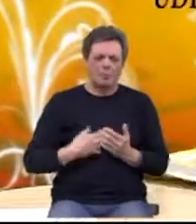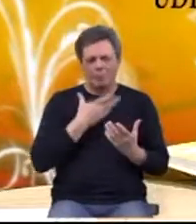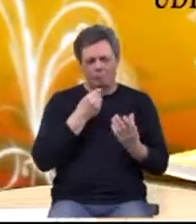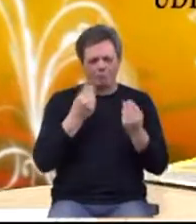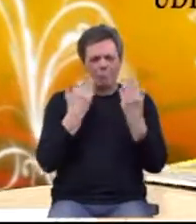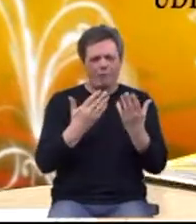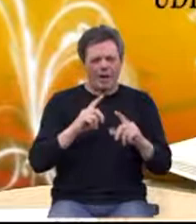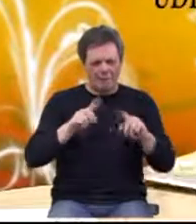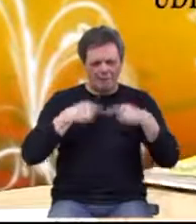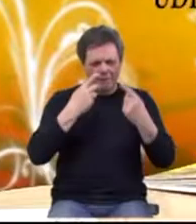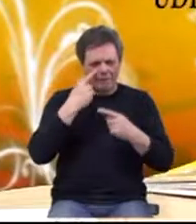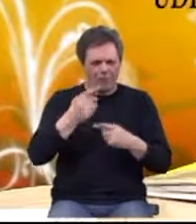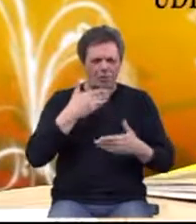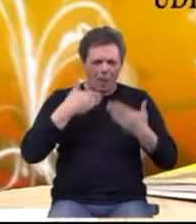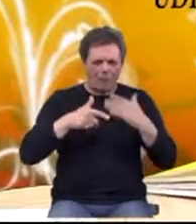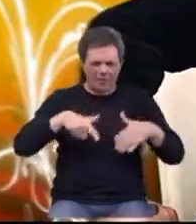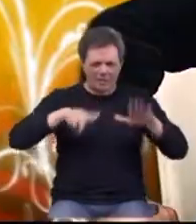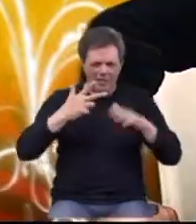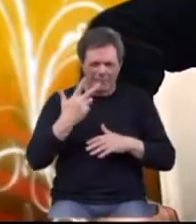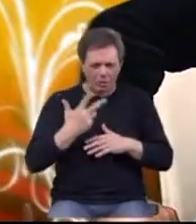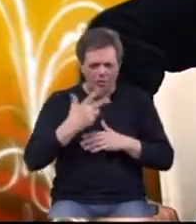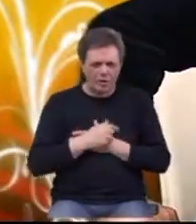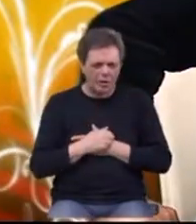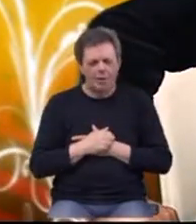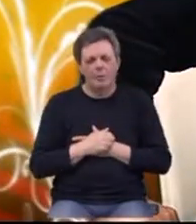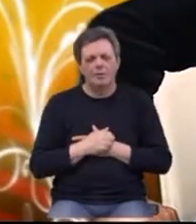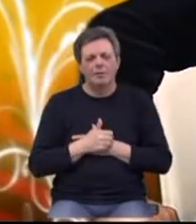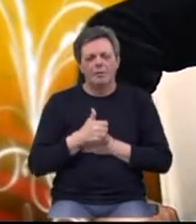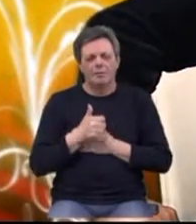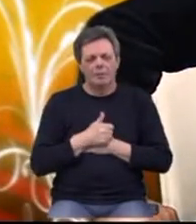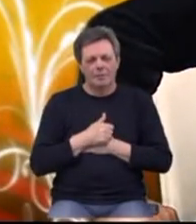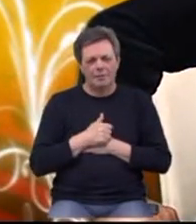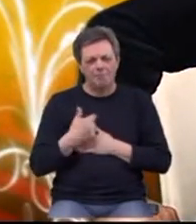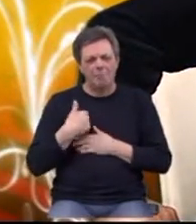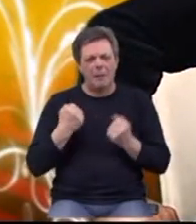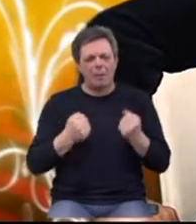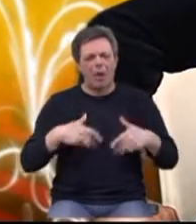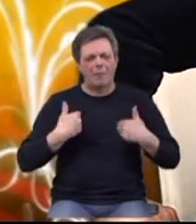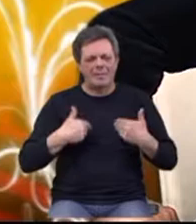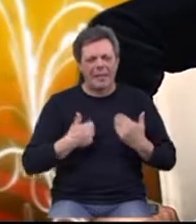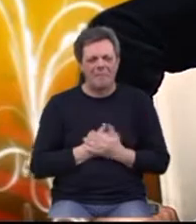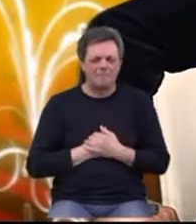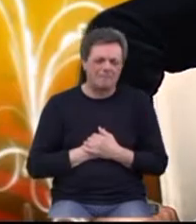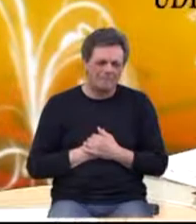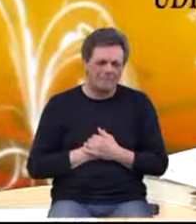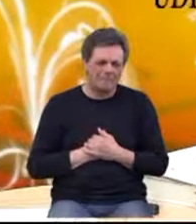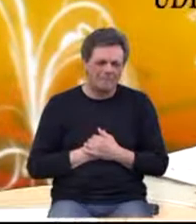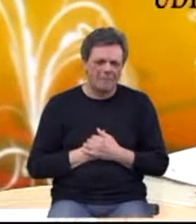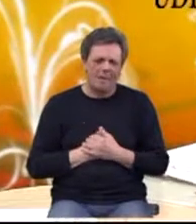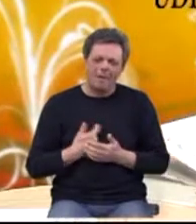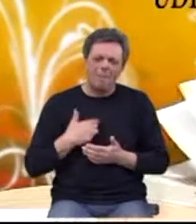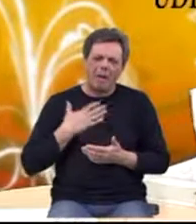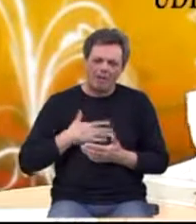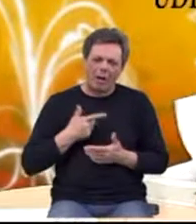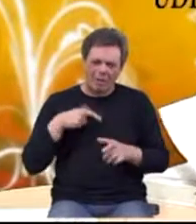puno vam hvala. Vidimo se na konferenciji 17.3. Vi ste u prvoj sekciji. Veseli me to, zaista. Ja se nadam da se veselite i drago mi da